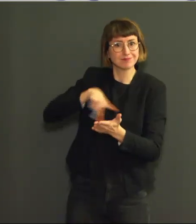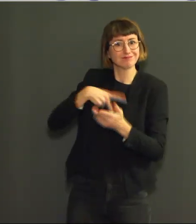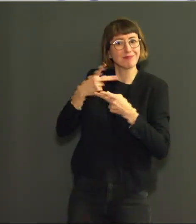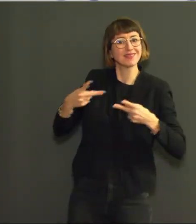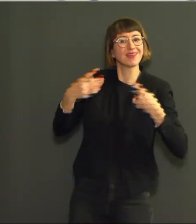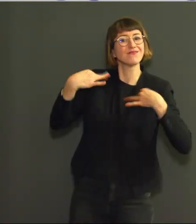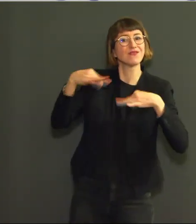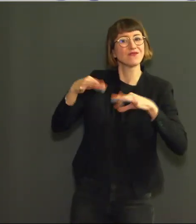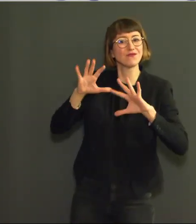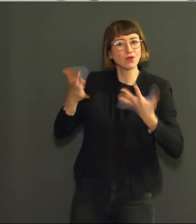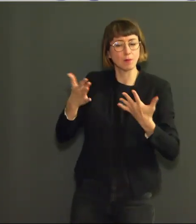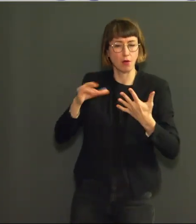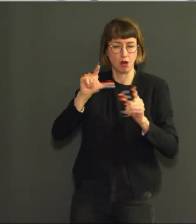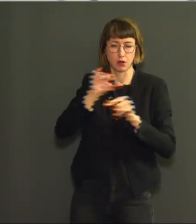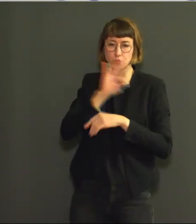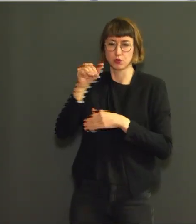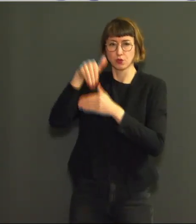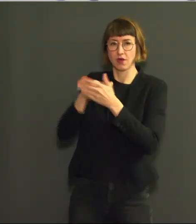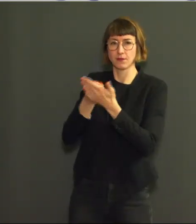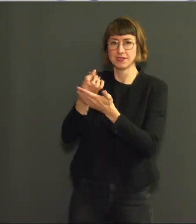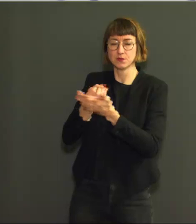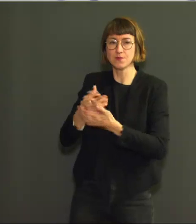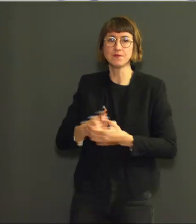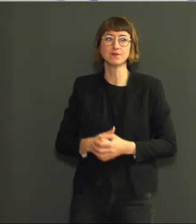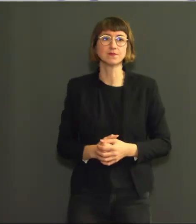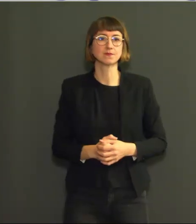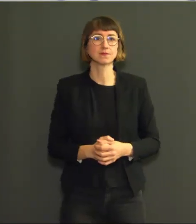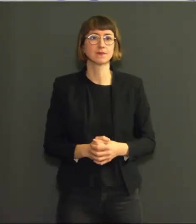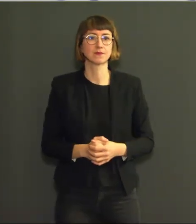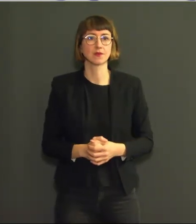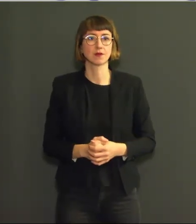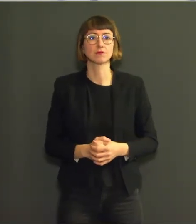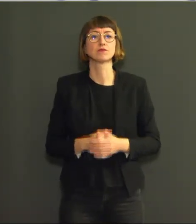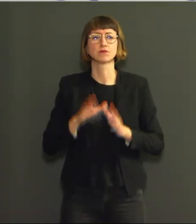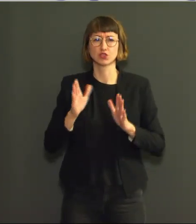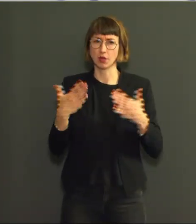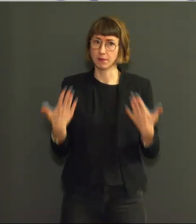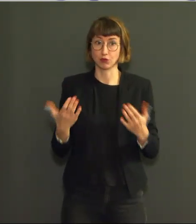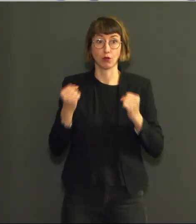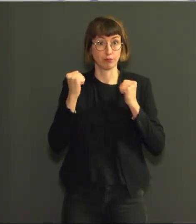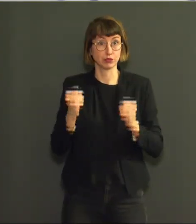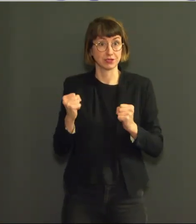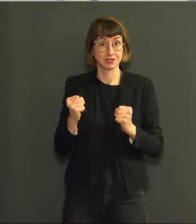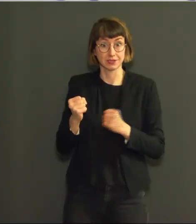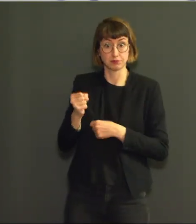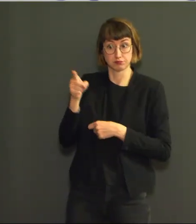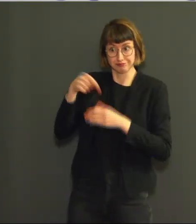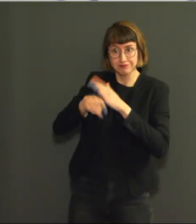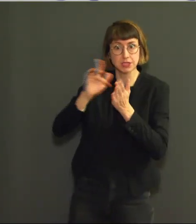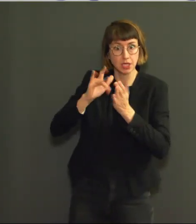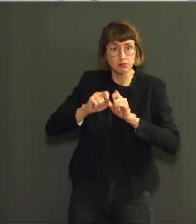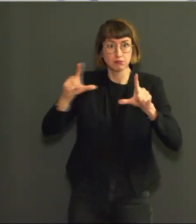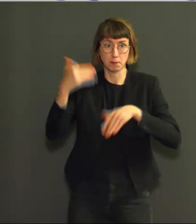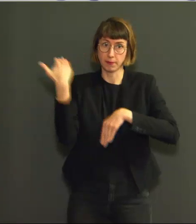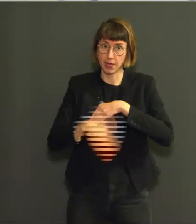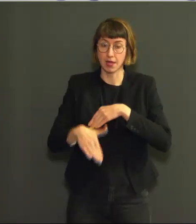A leur intention, vous pouvez enregistrer vos produits dès maintenant. Je vous conseille de le faire le plus rapidement possible.